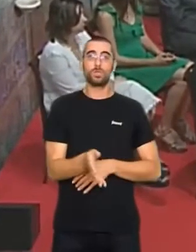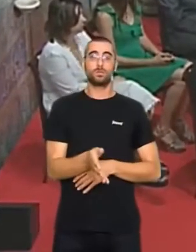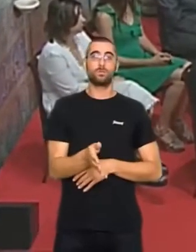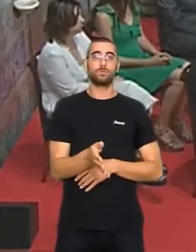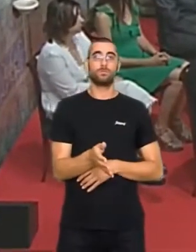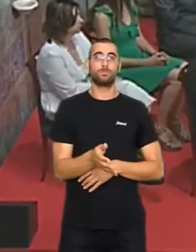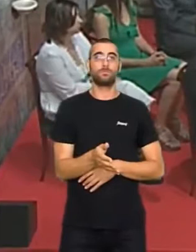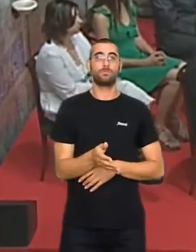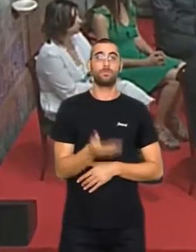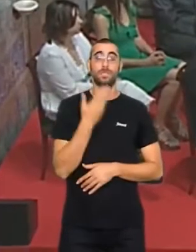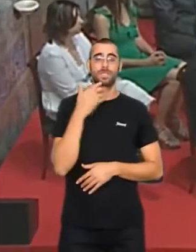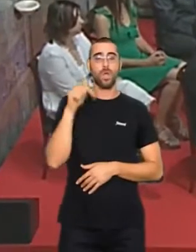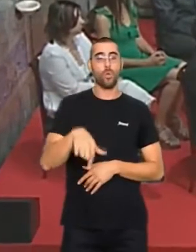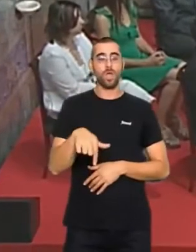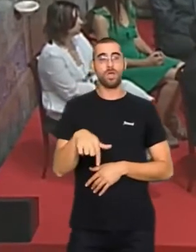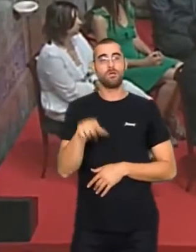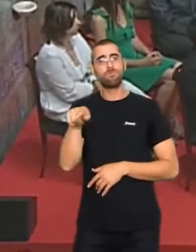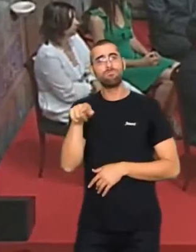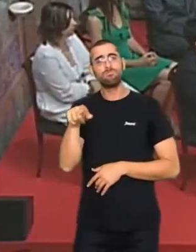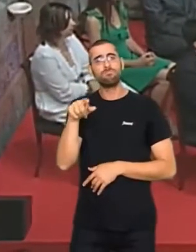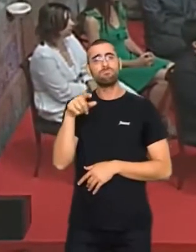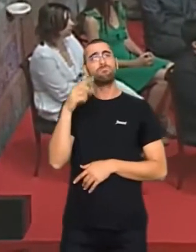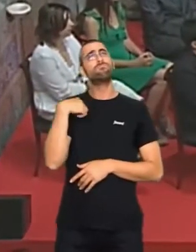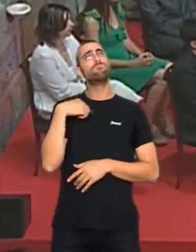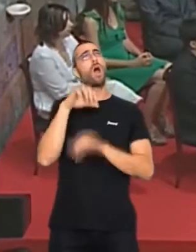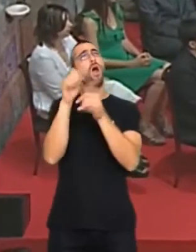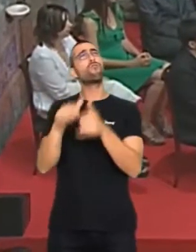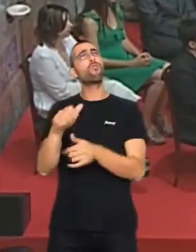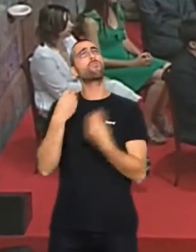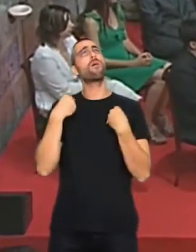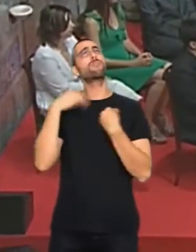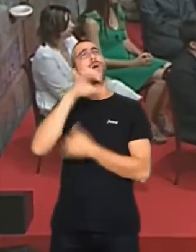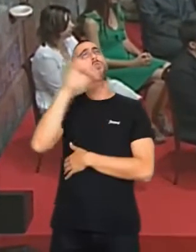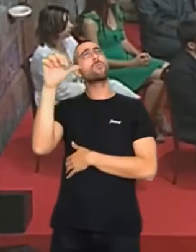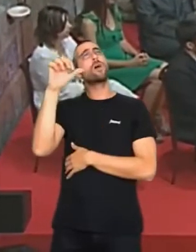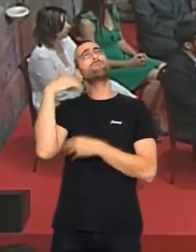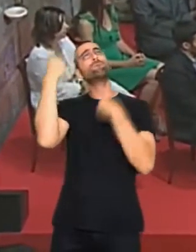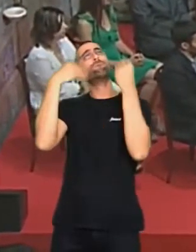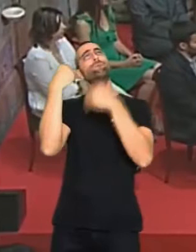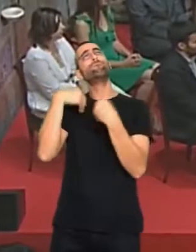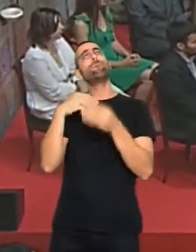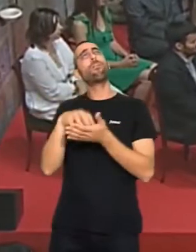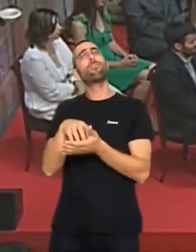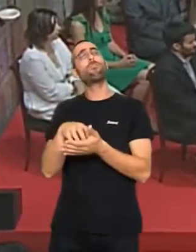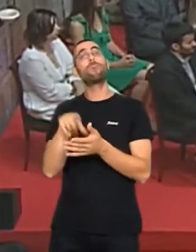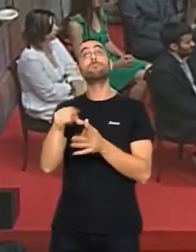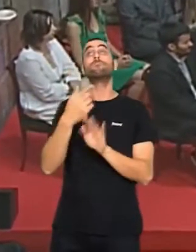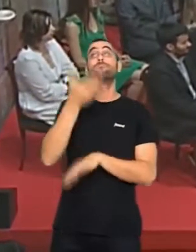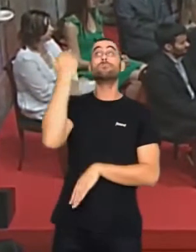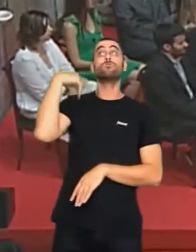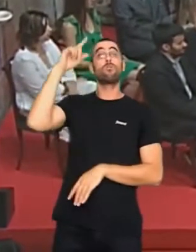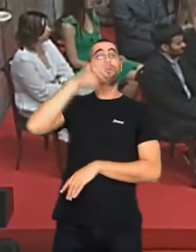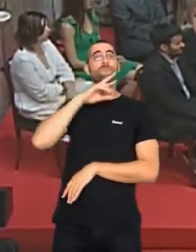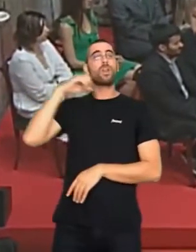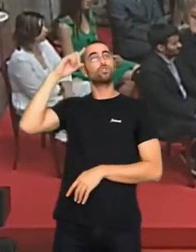aquells que avui es pregunten per l'estil de vida europeu farien bé de submergir-se en els valors il·lustrats, el